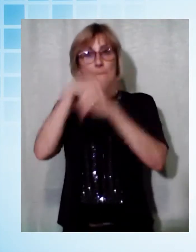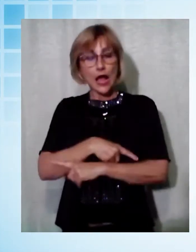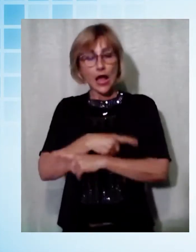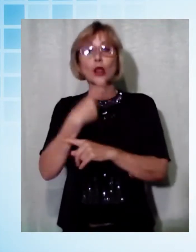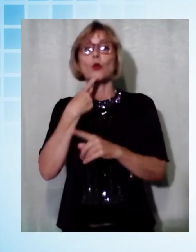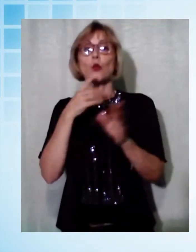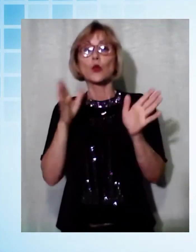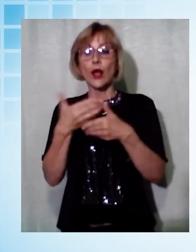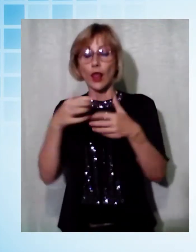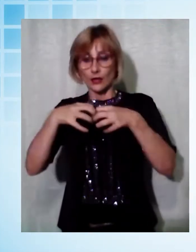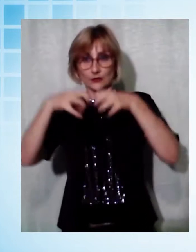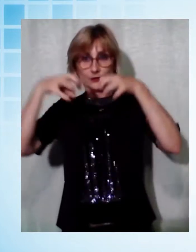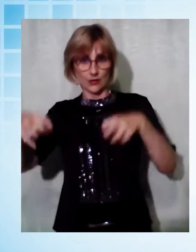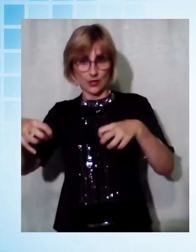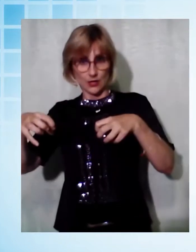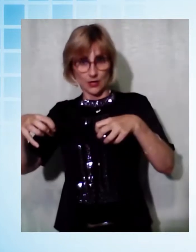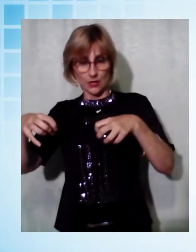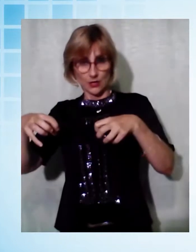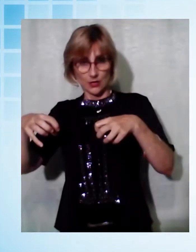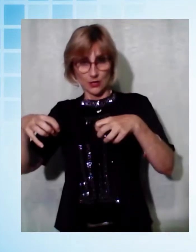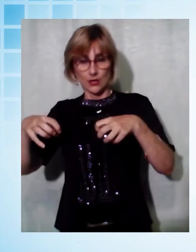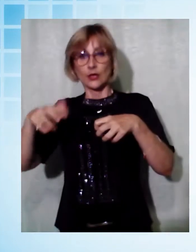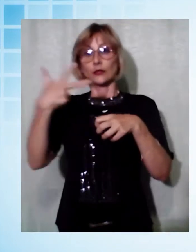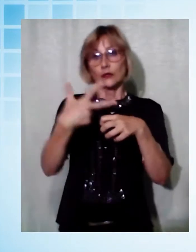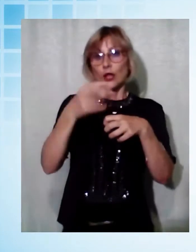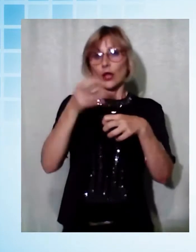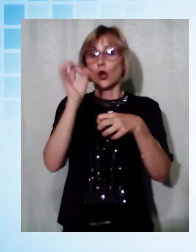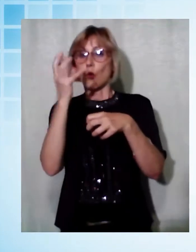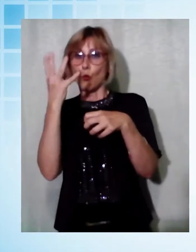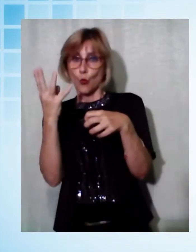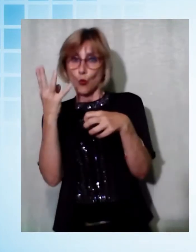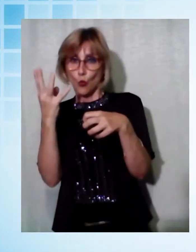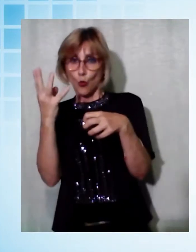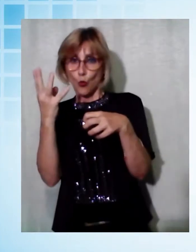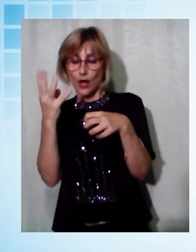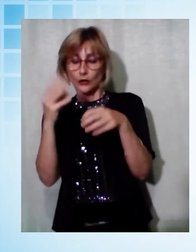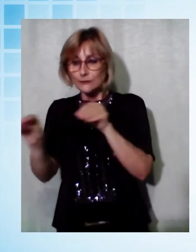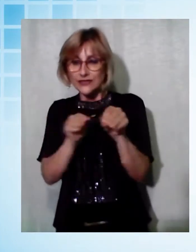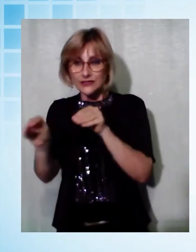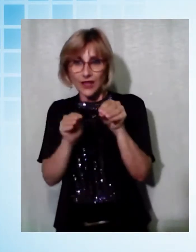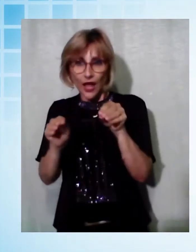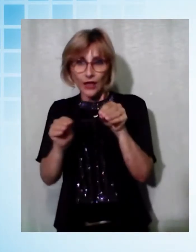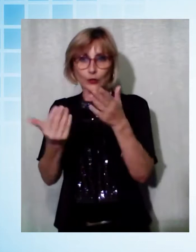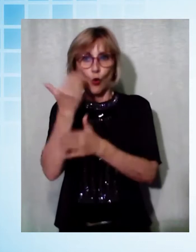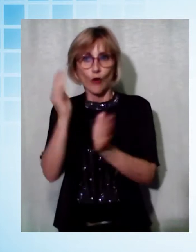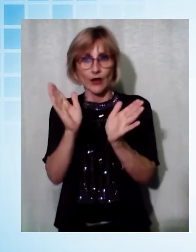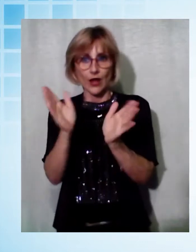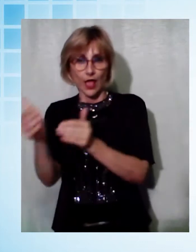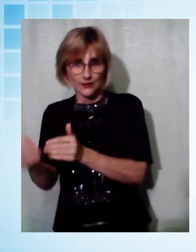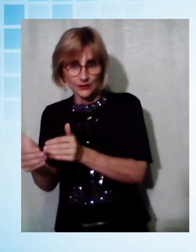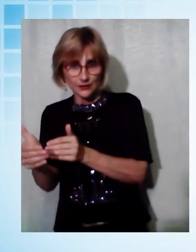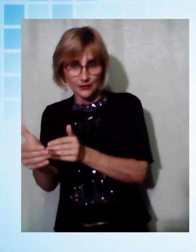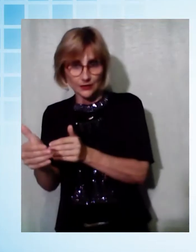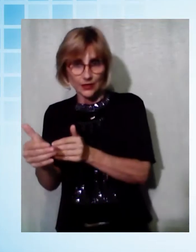spezzettata, quindi segmentata, e tre o quattro ragazzi verranno smistati nelle altre classi. Quindi quel poco di